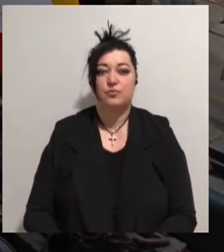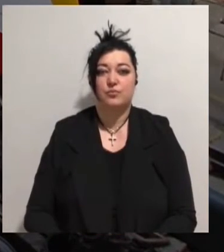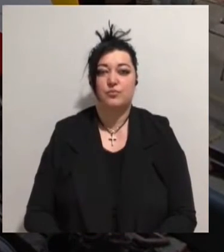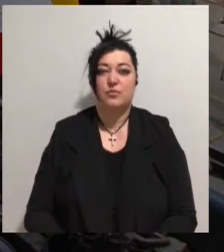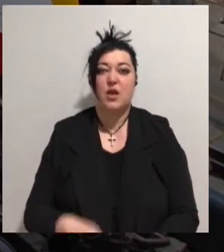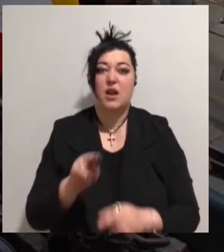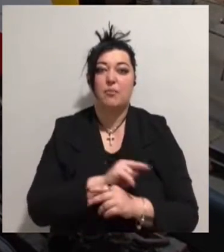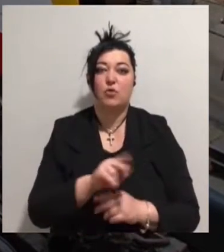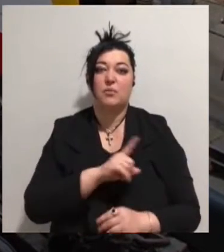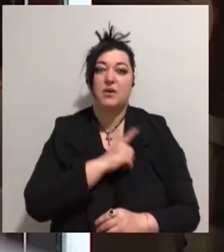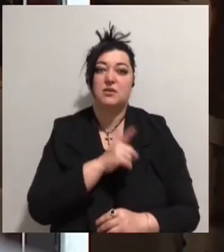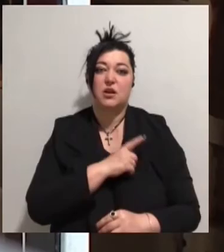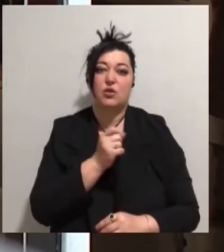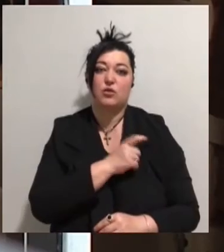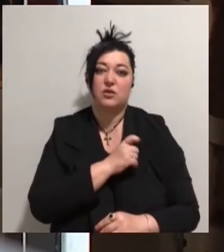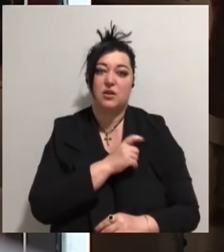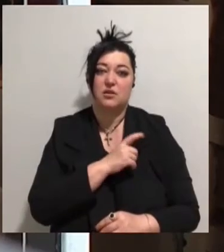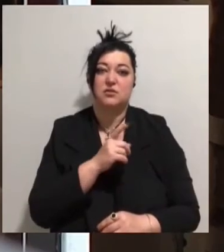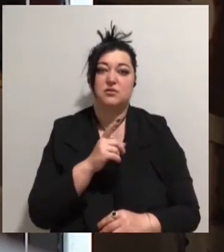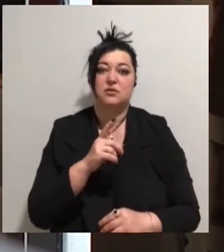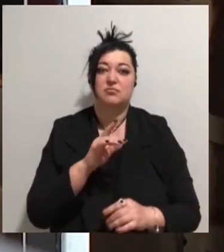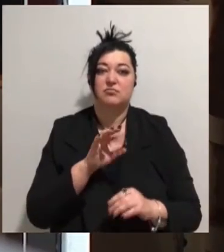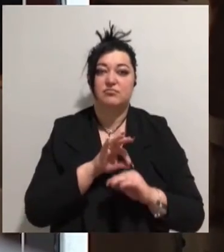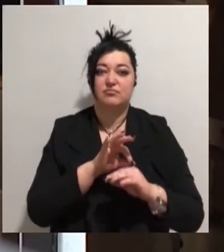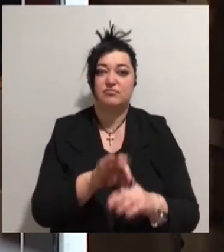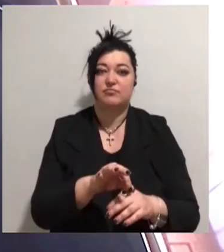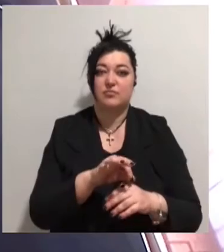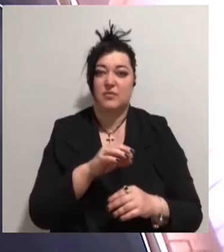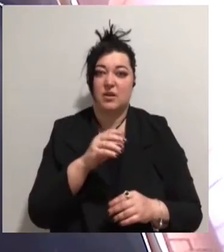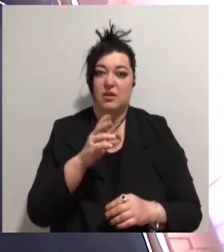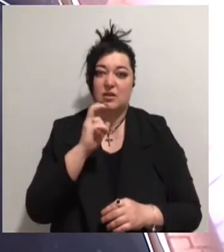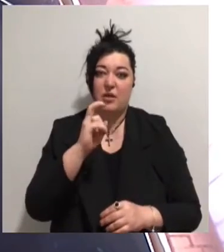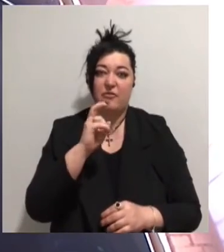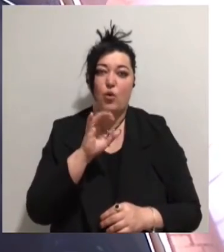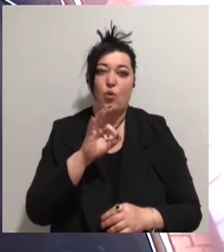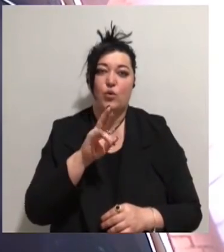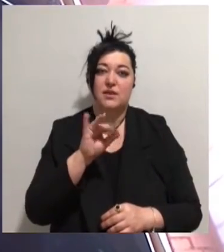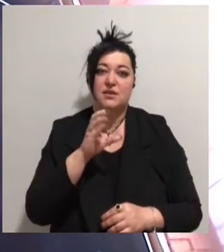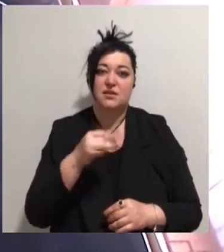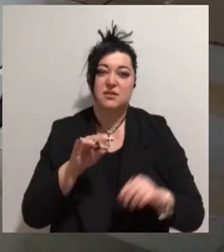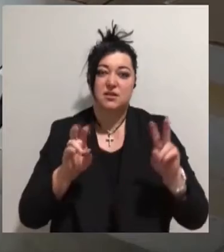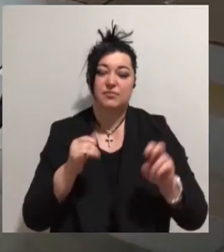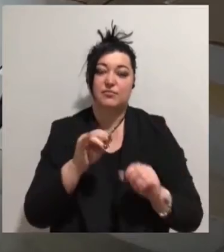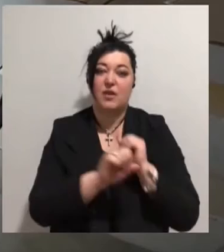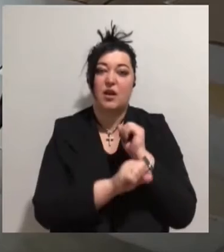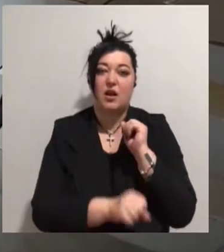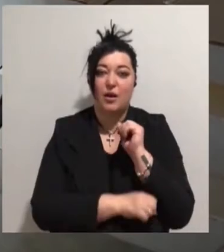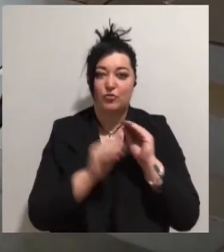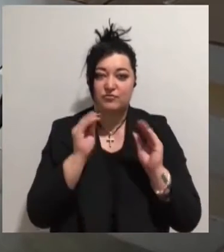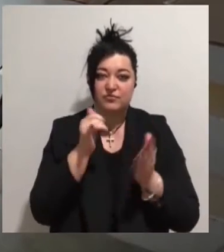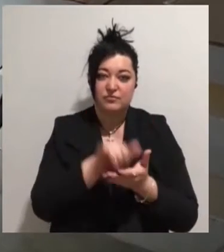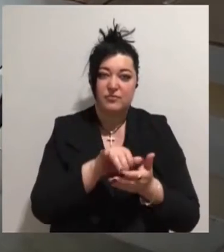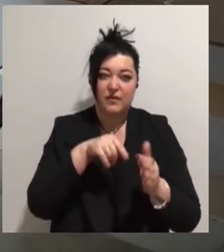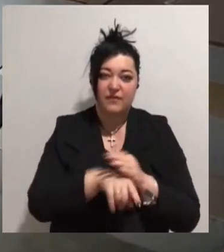майстерні «Одесьміськ електротрансу» триває збірка двох односекційних трамваїв «Одіссей». Зараз робочі встановлюють вікна у вагонах, водночас